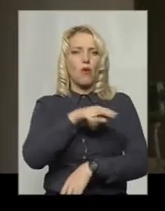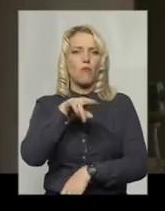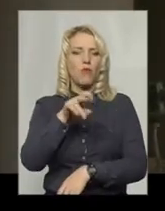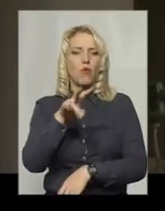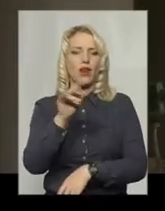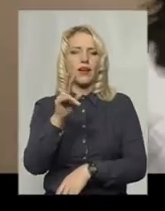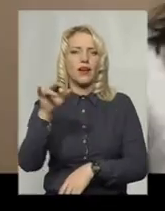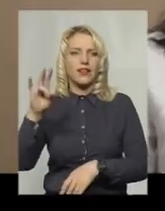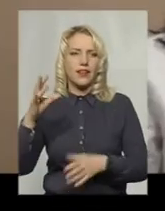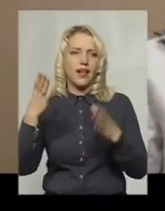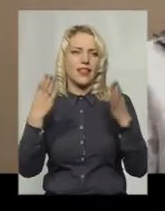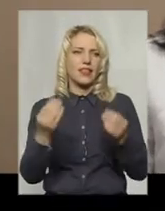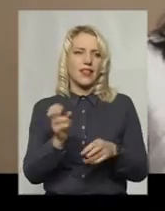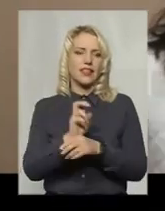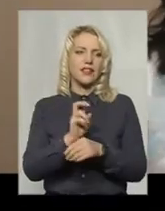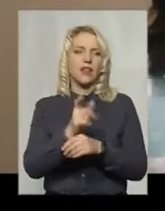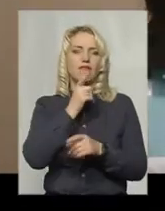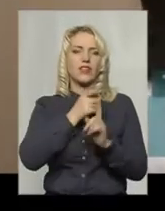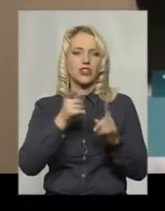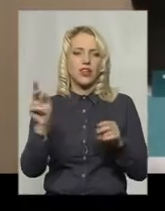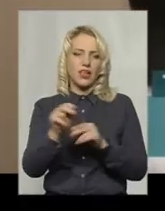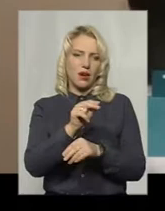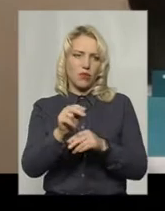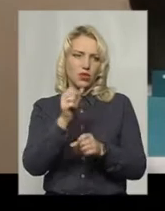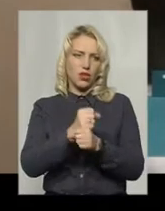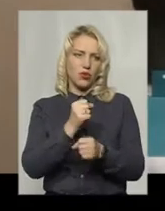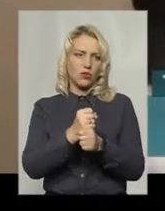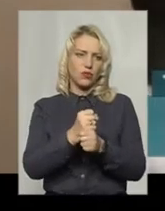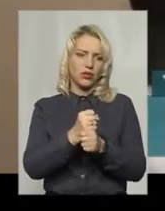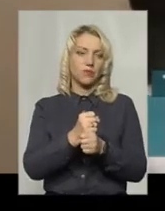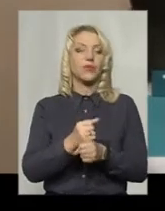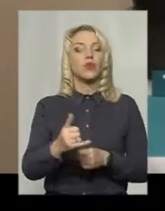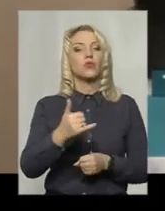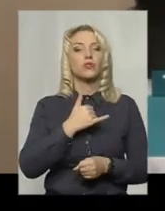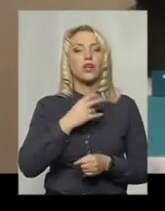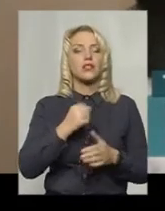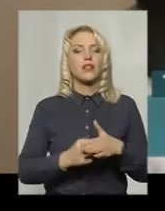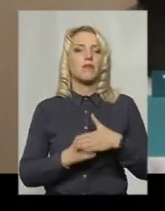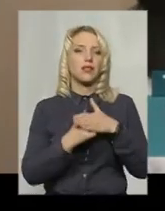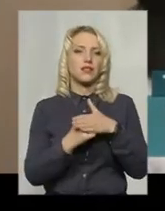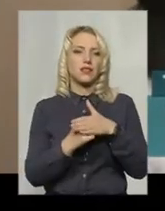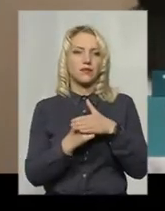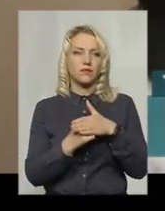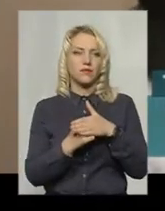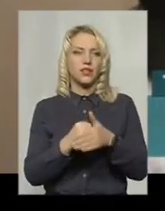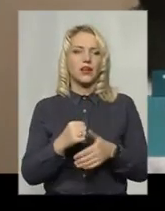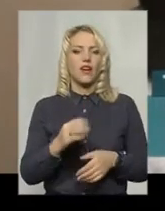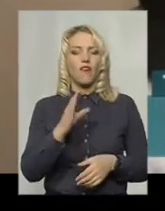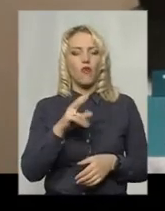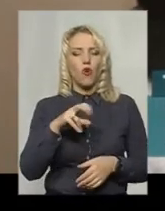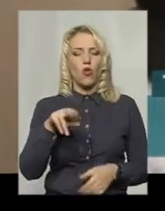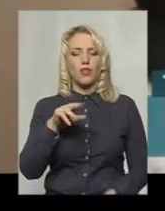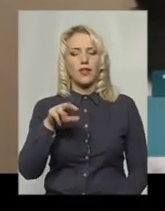денний стаціонар. На час ремонтних робіт у нас на базі Володимирської